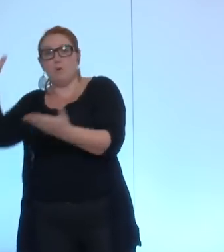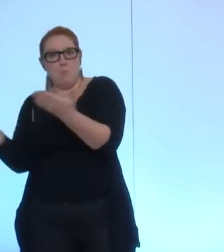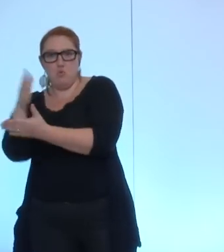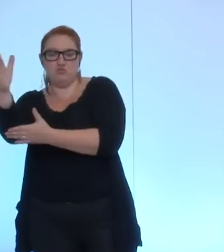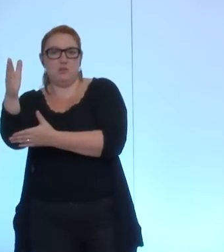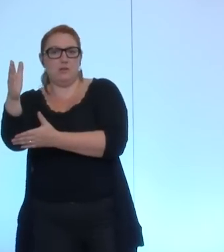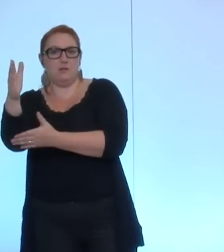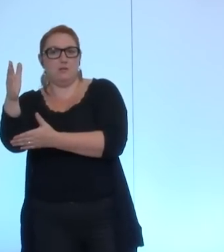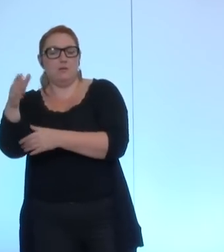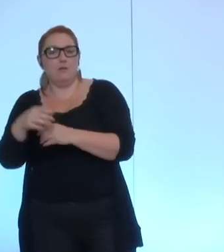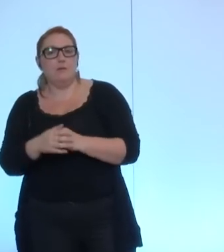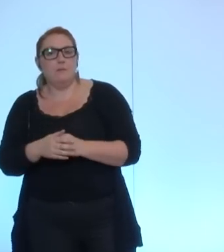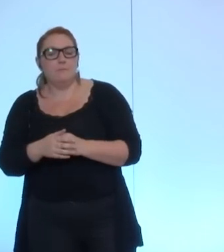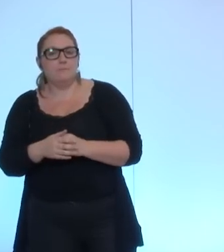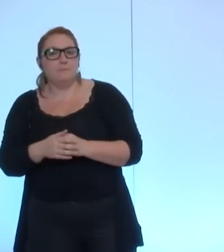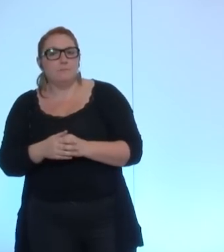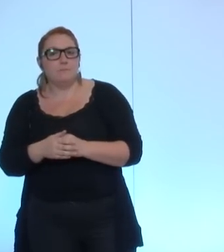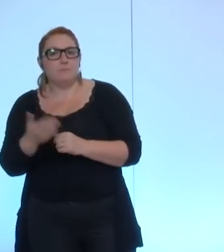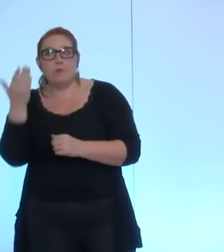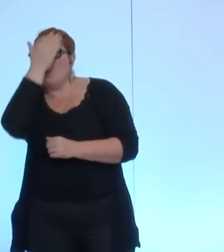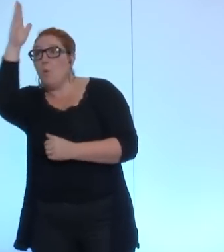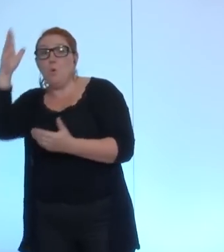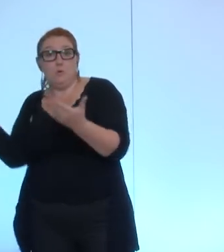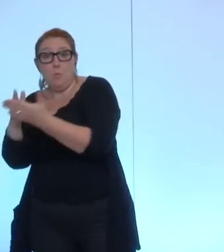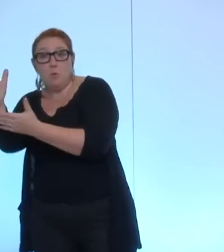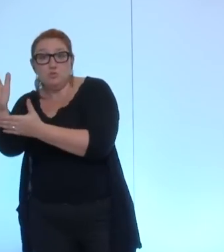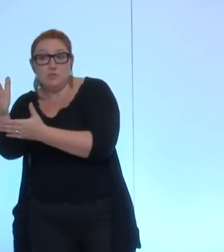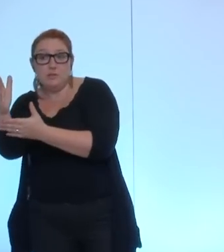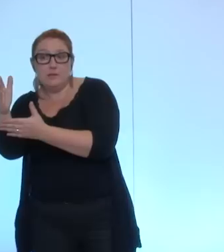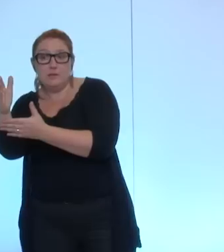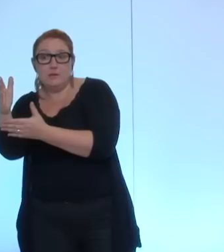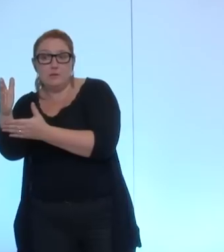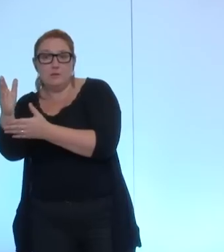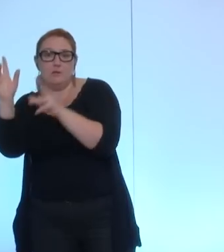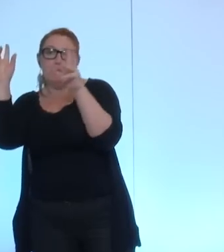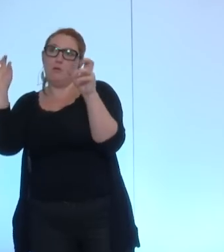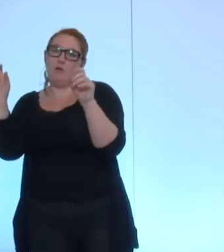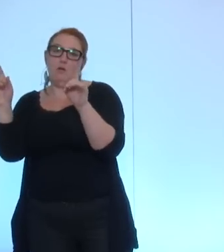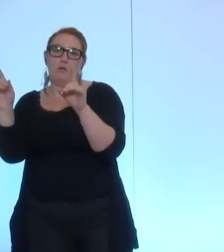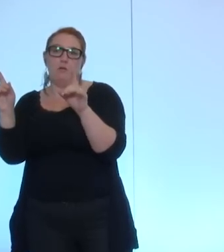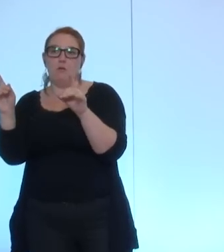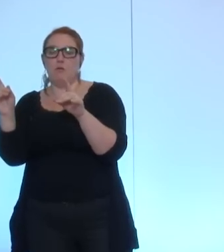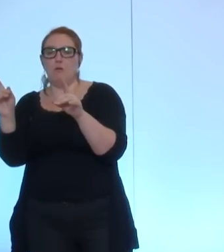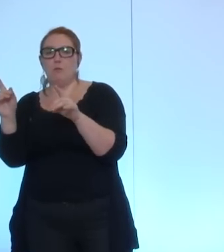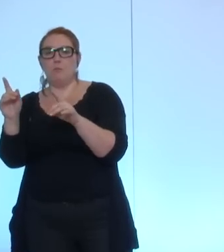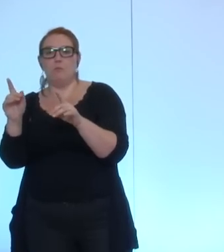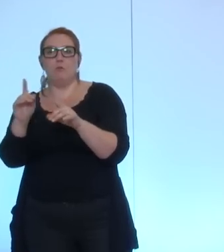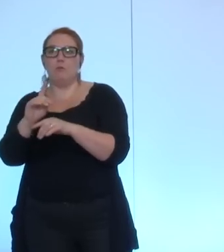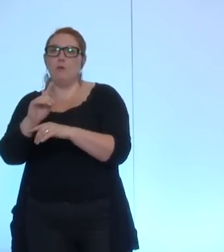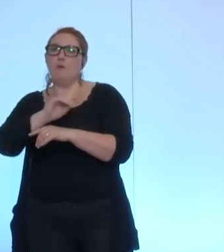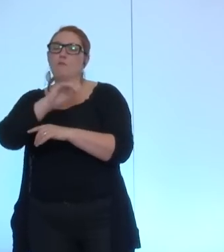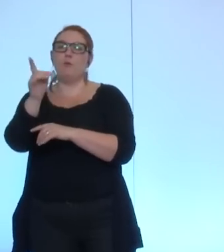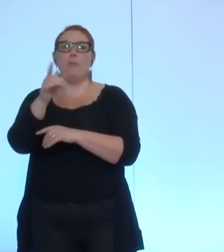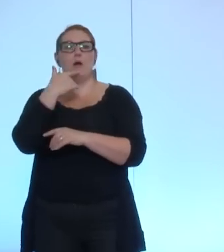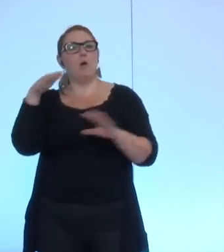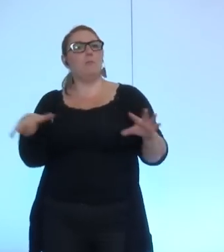devront surtout pas créer la distinction entre ce qui relèverait quelque chose de sanctuarisé parce que ça aurait été transféré d'une